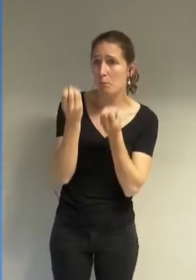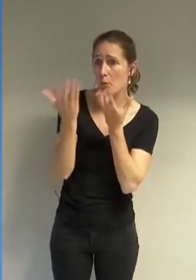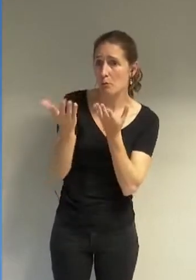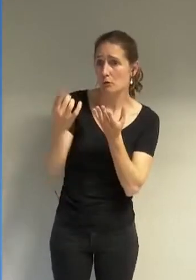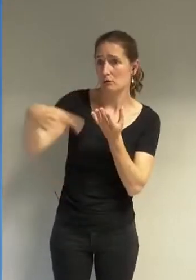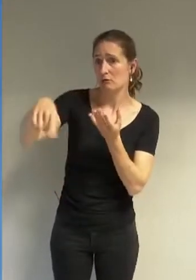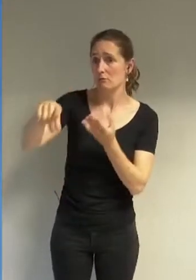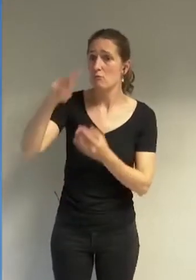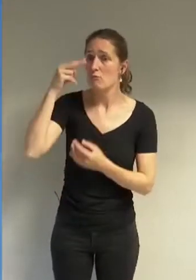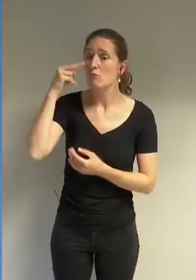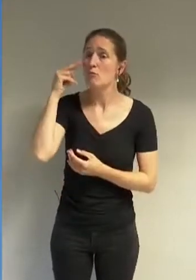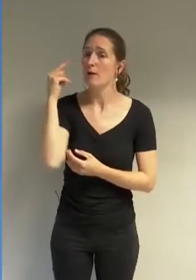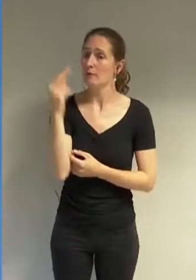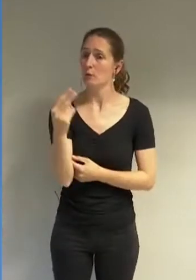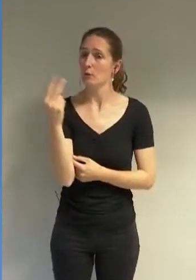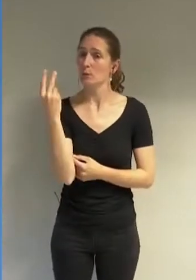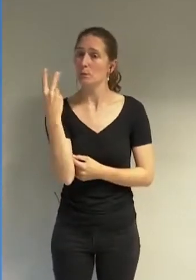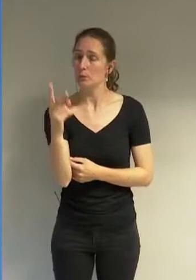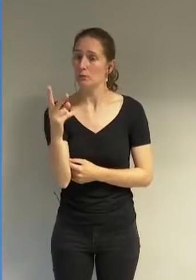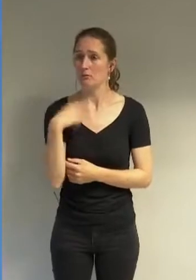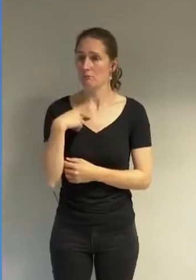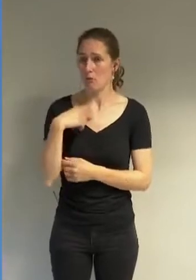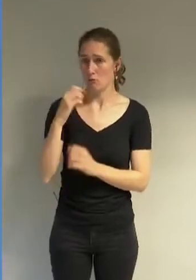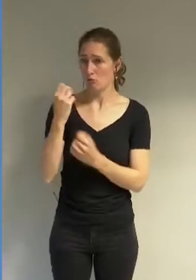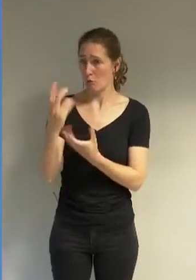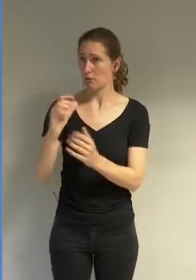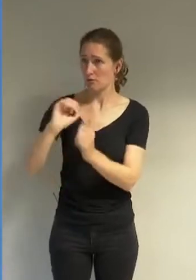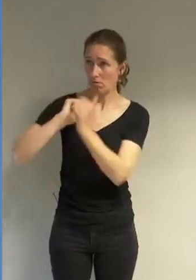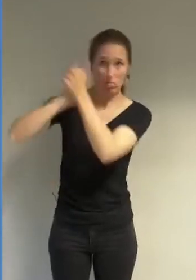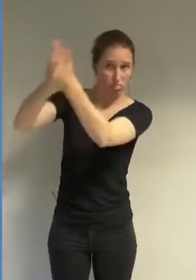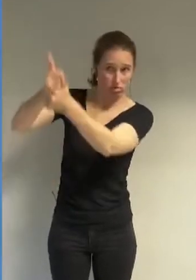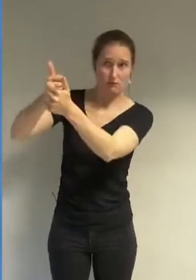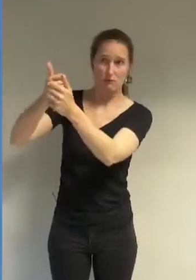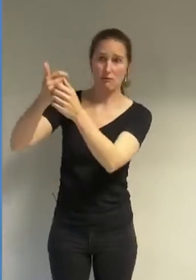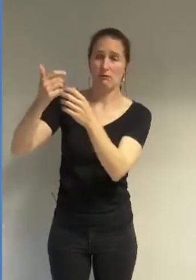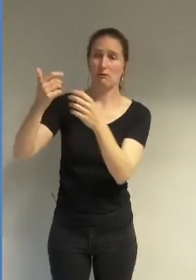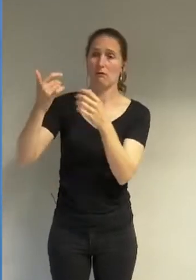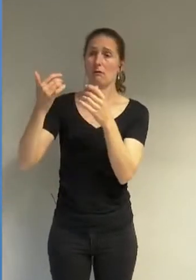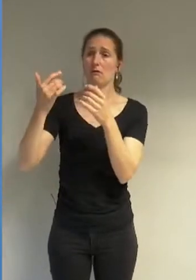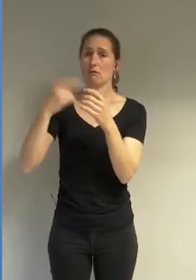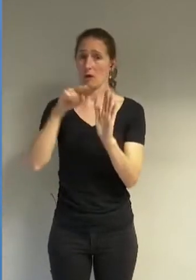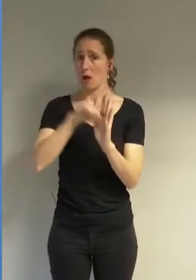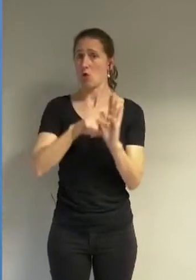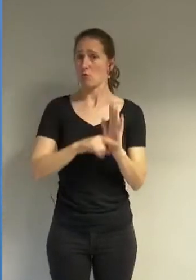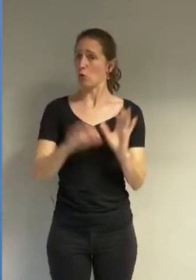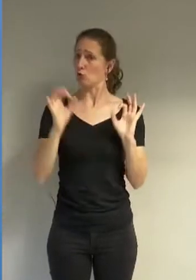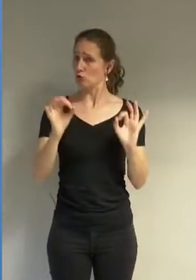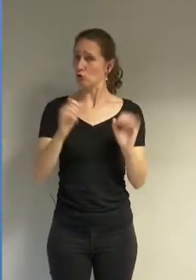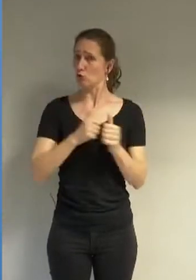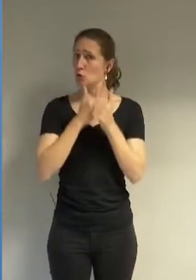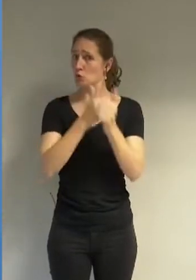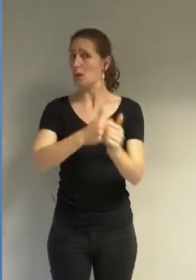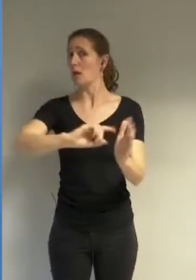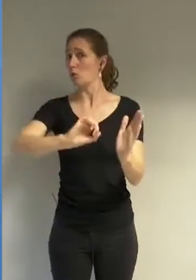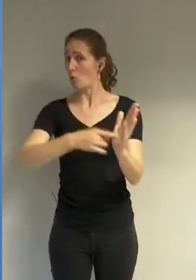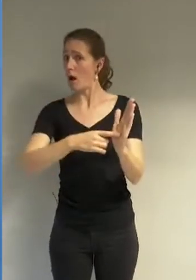et ceux qui pensent cela à agir en justice pour déterminer si le règlement l'est régulièrement du point de vue du droit